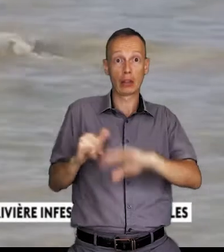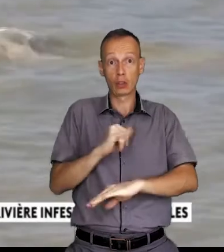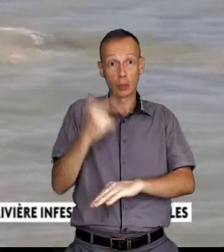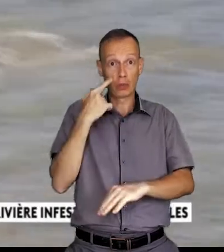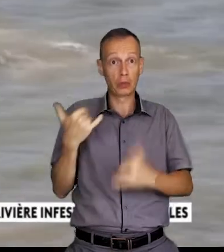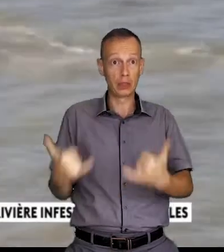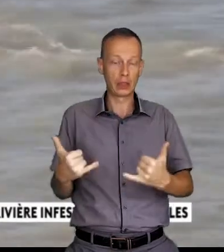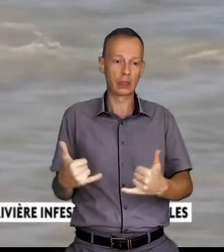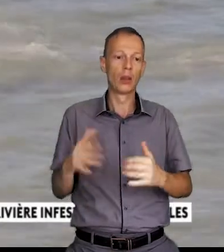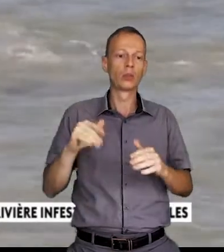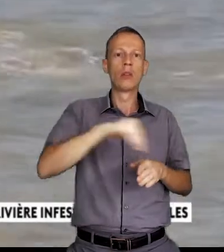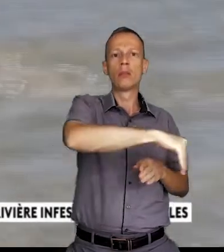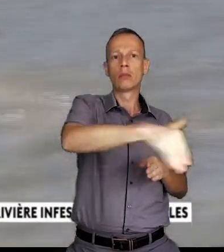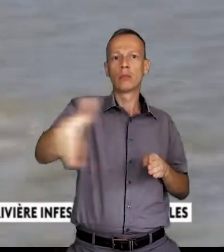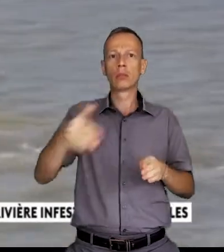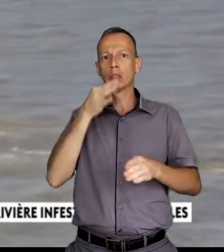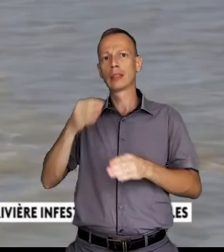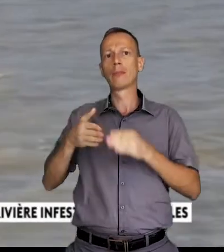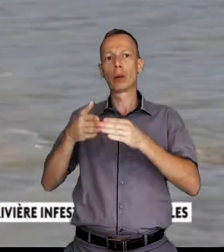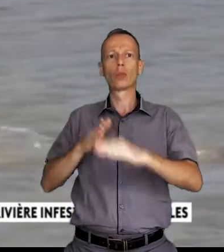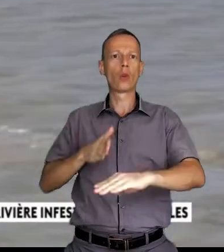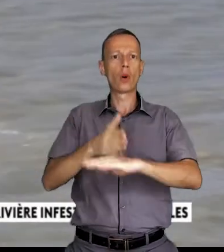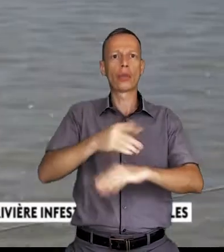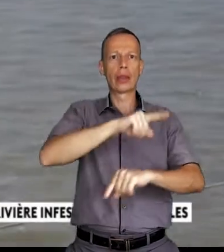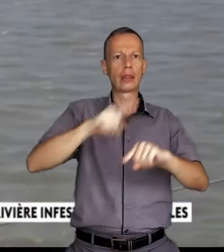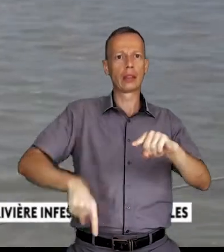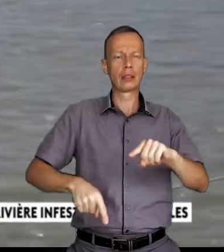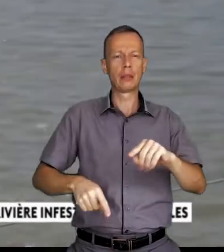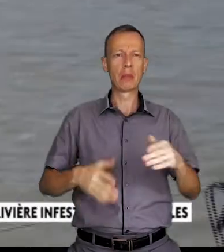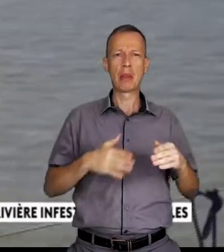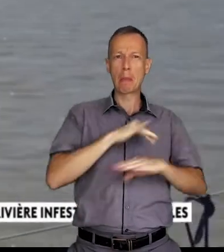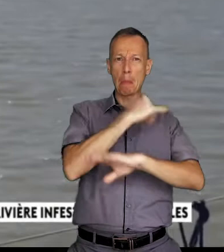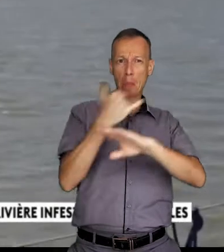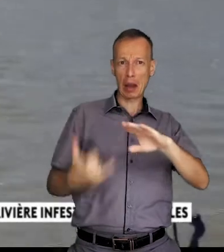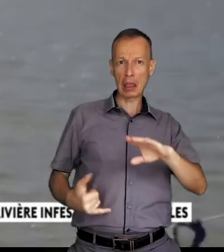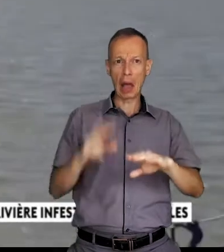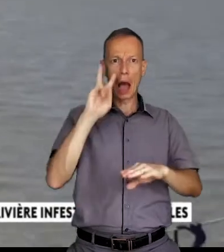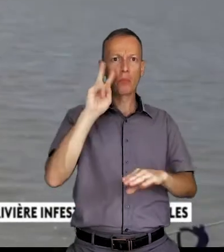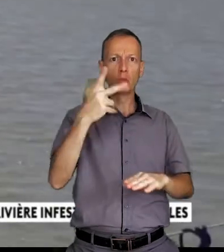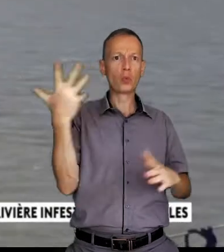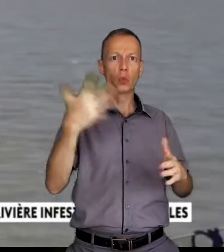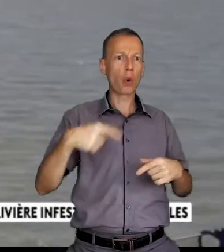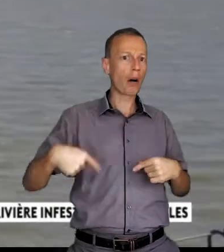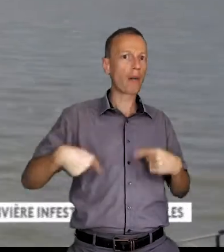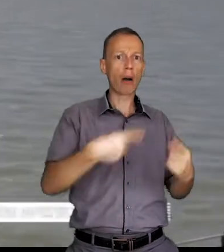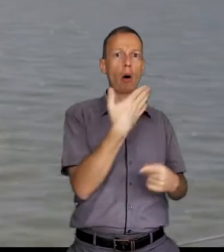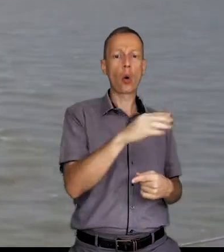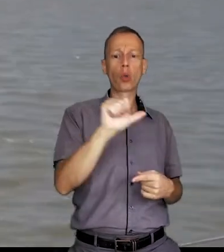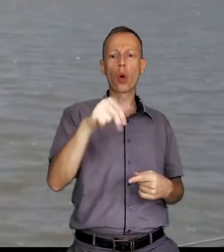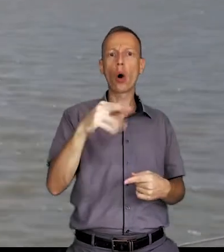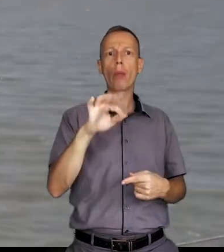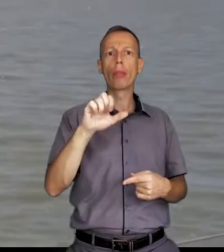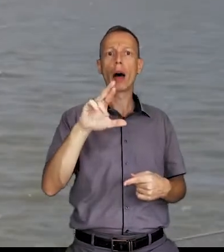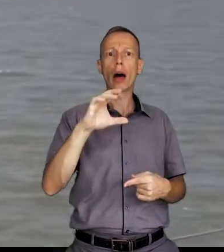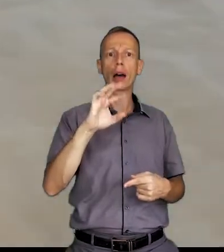d'exclusion a été installée pour éviter les collisions des mammifères marins et avec les bateaux. On ne sait pas pourquoi les baleines qui